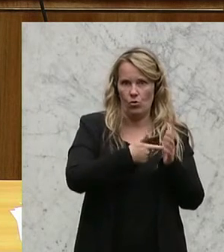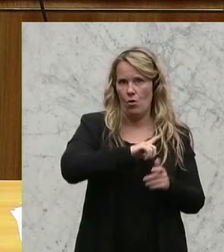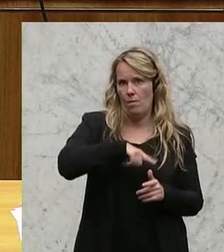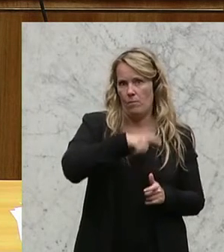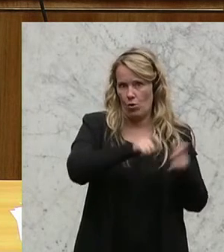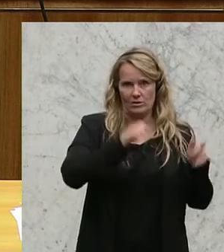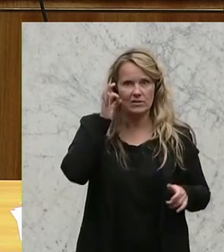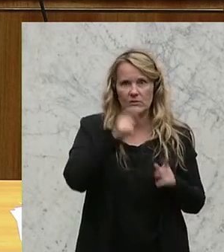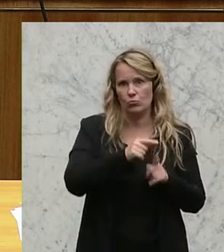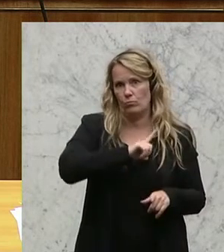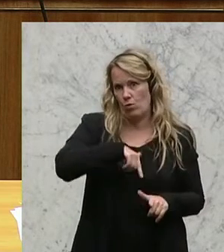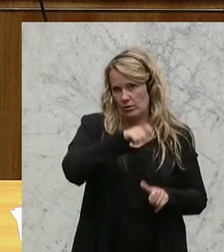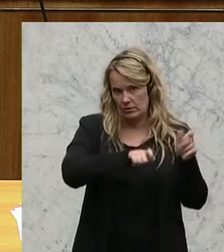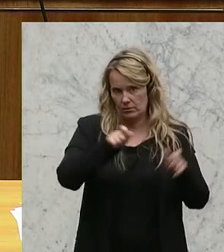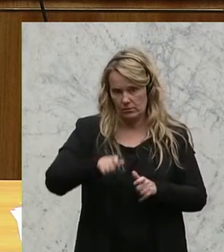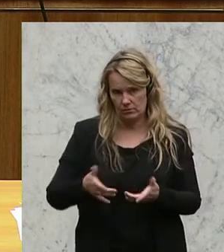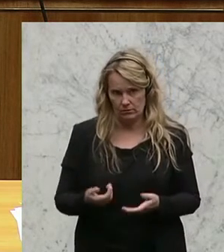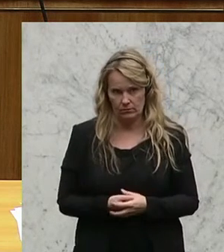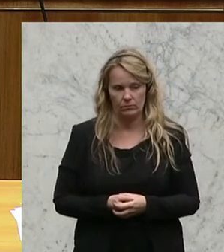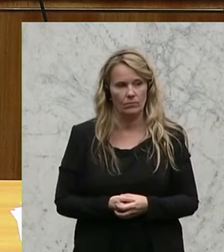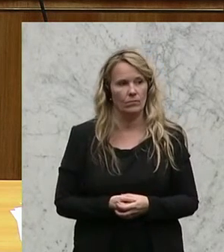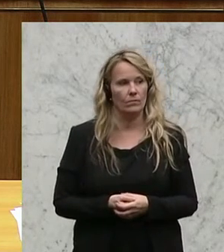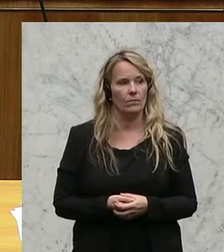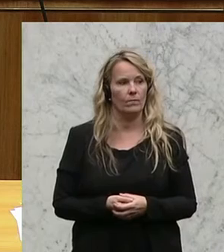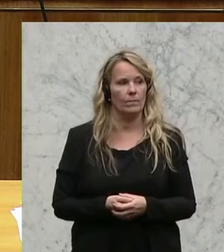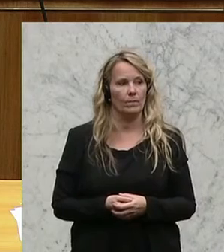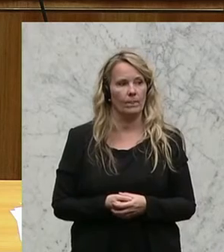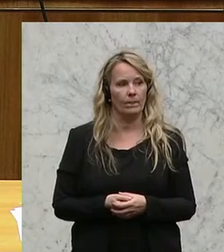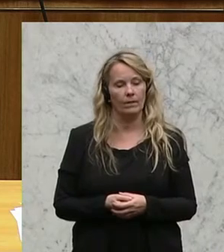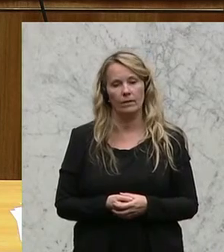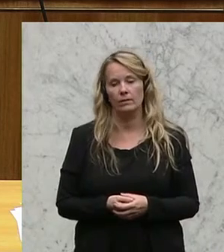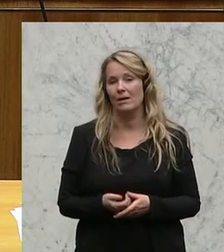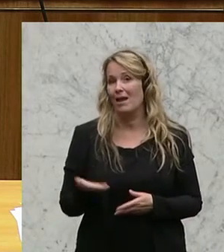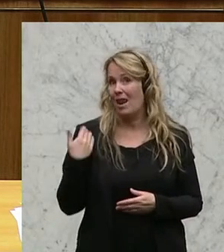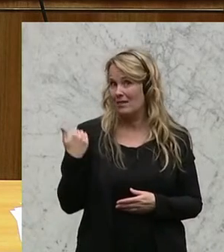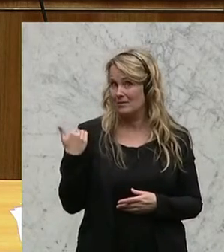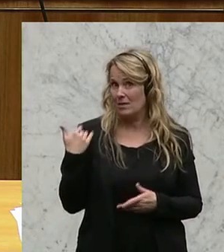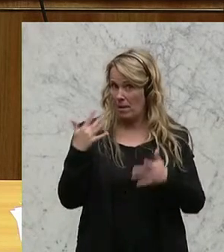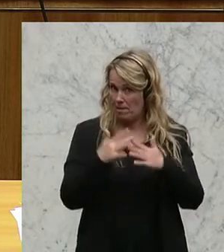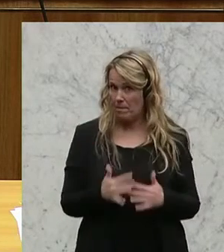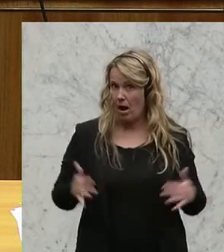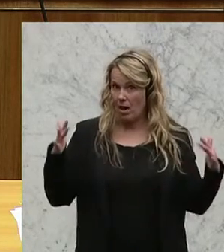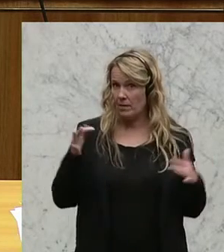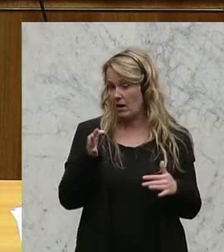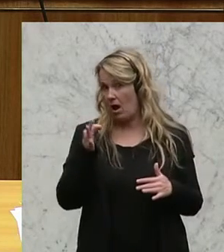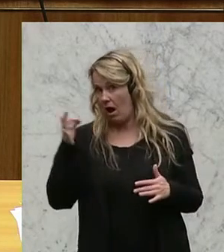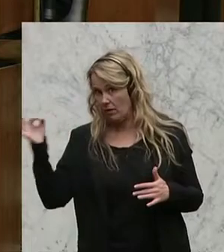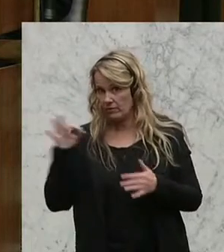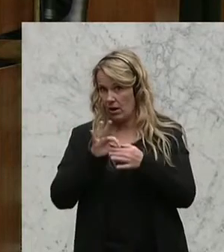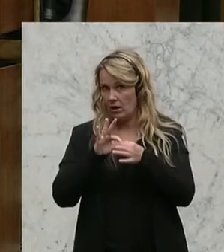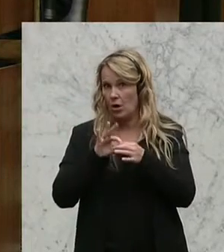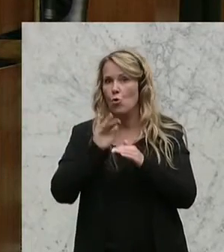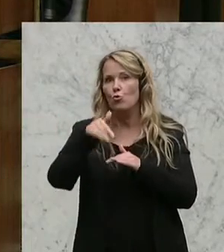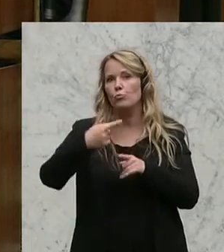Polizistinnen und Polizisten bedeutet. Aus der letzten parlamentarischen Anfrage betreffend